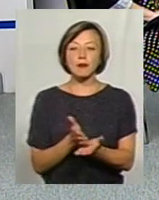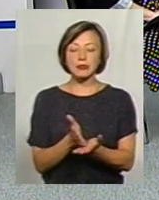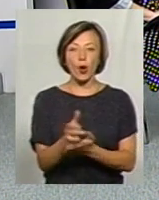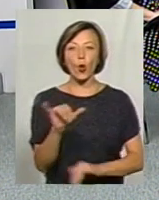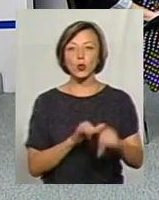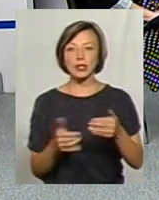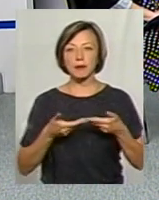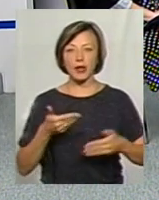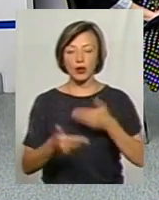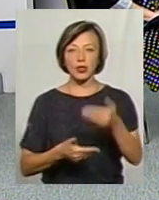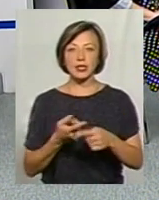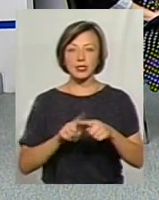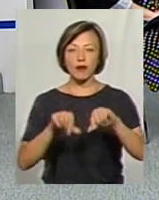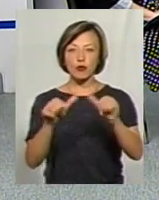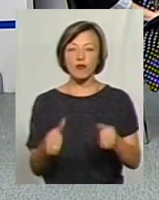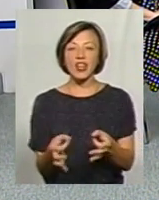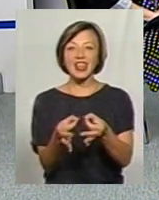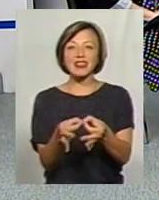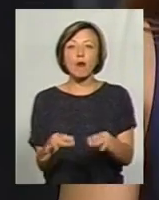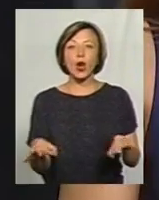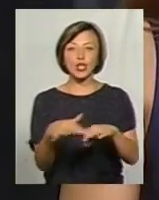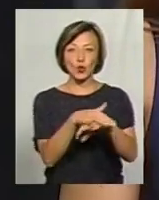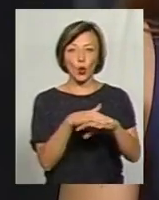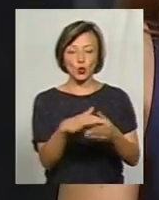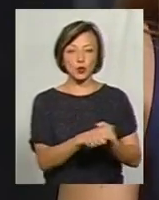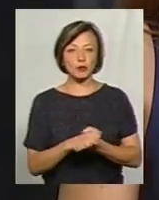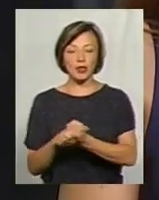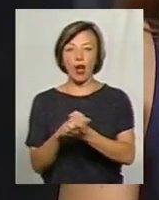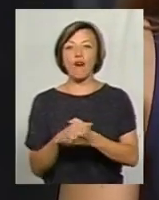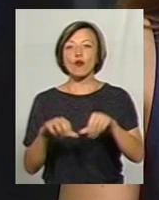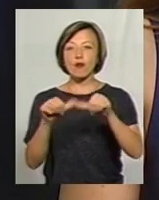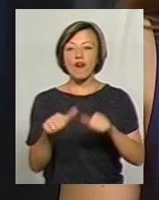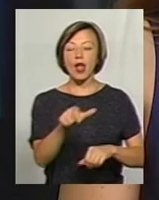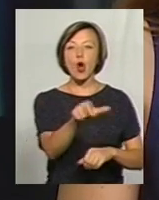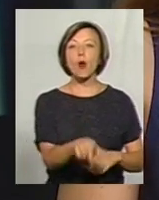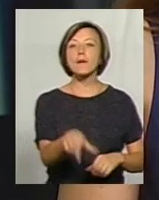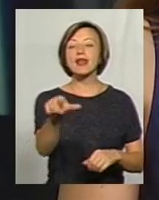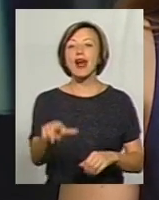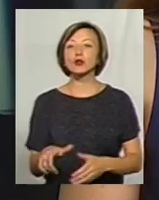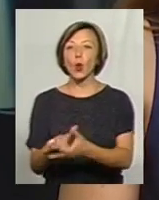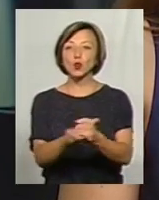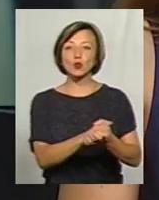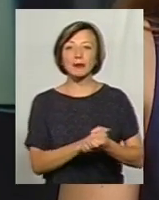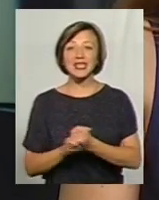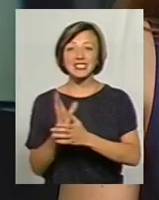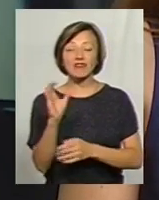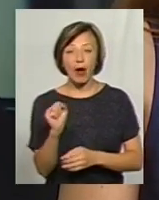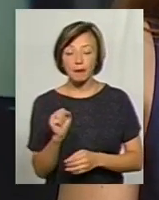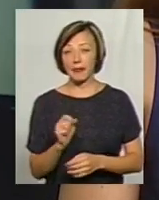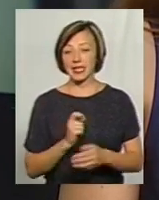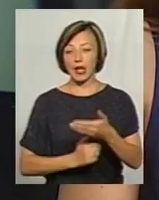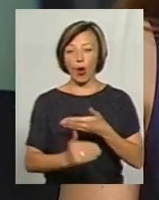рухаємося, це формування демократичного суспільства. Формування громадянського суспільства. Бо принаймні за останні